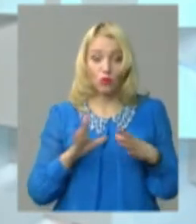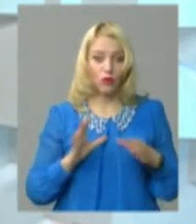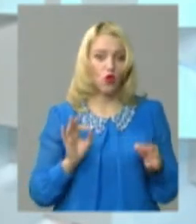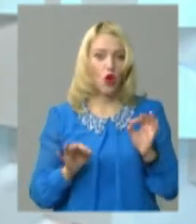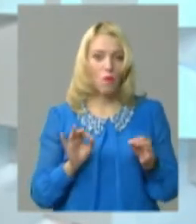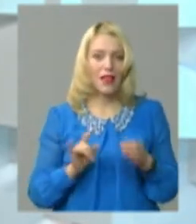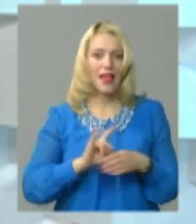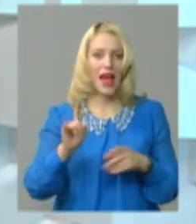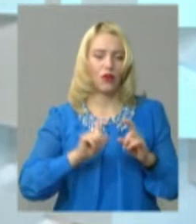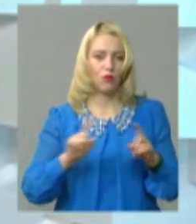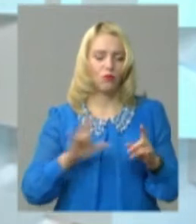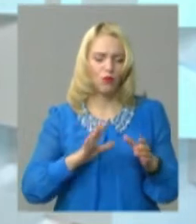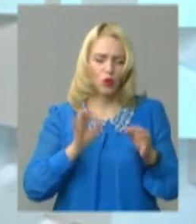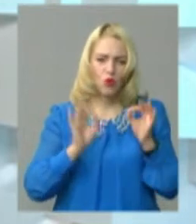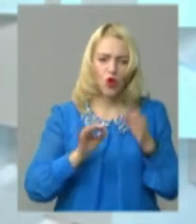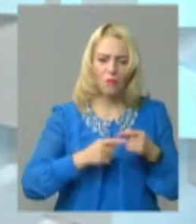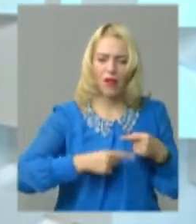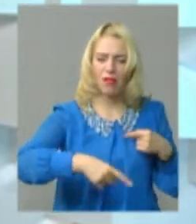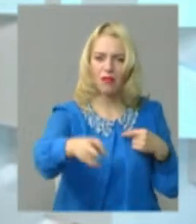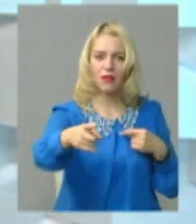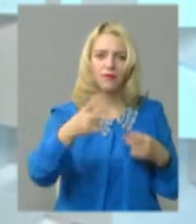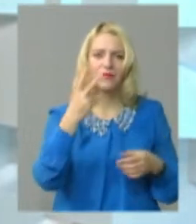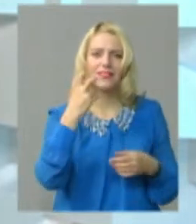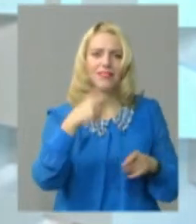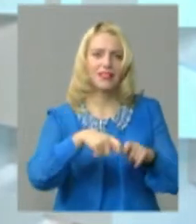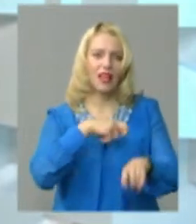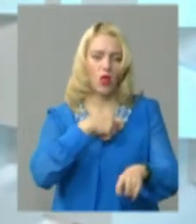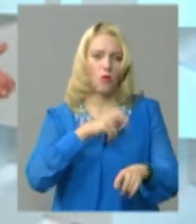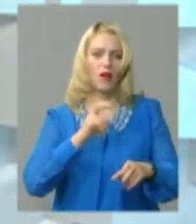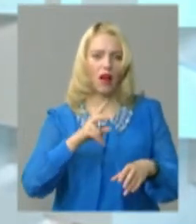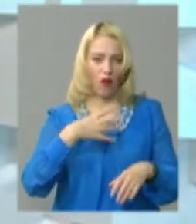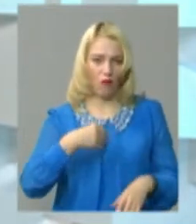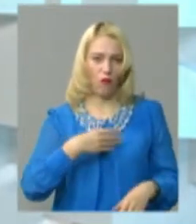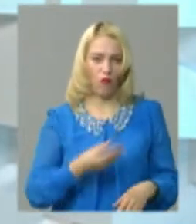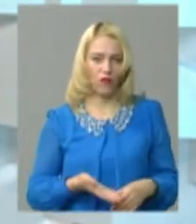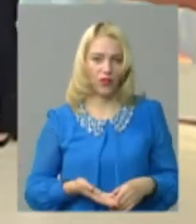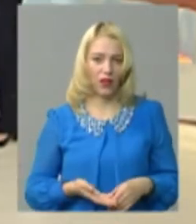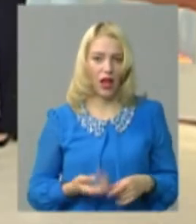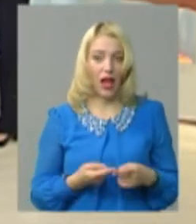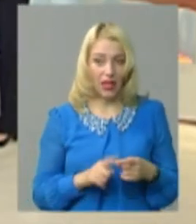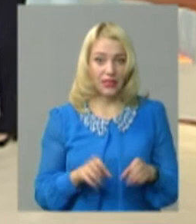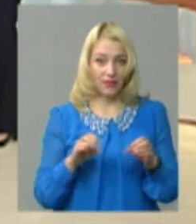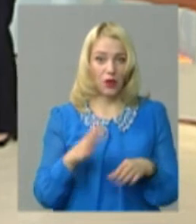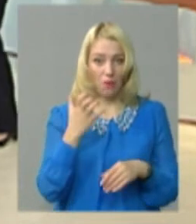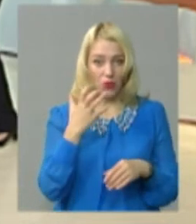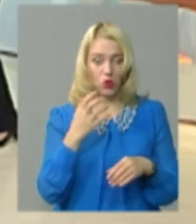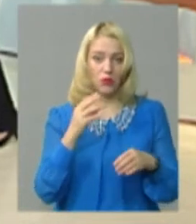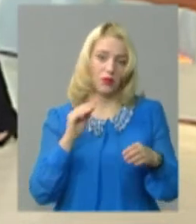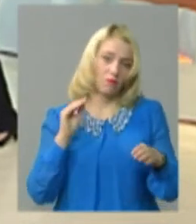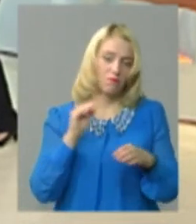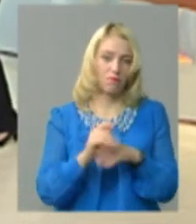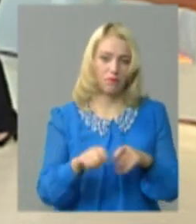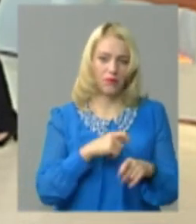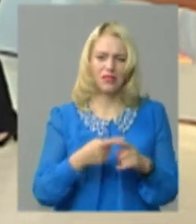нормальний аеропорт, має бути нормальна зліта полоса, хоча б кілометрів 200, як це все в Львові. Розумієте, в нас… Вже ж вирішили на 500 метрів продовжити.